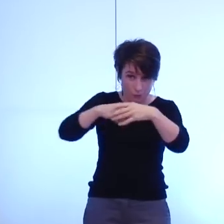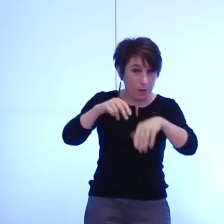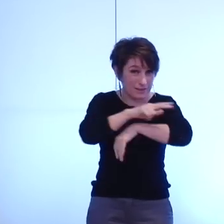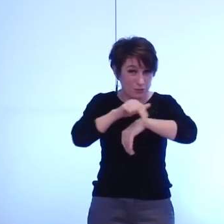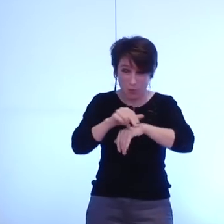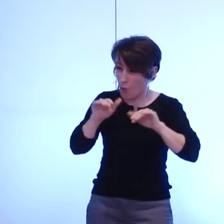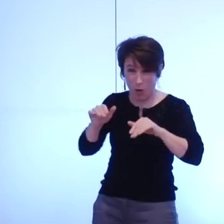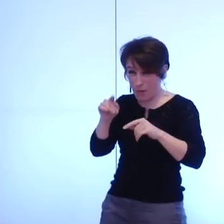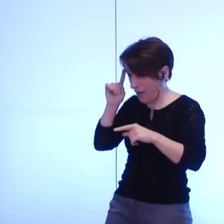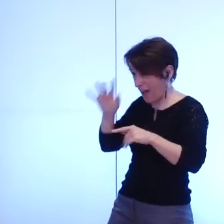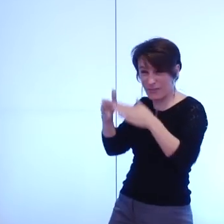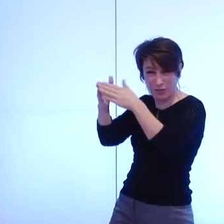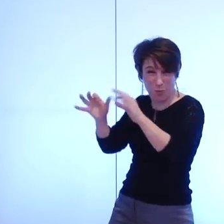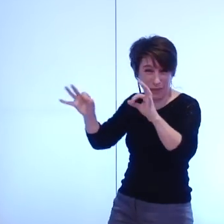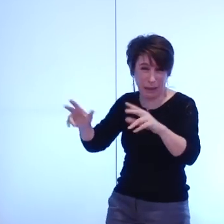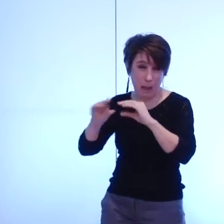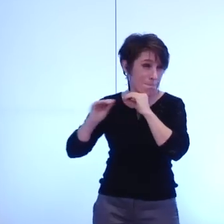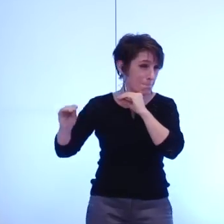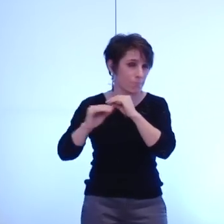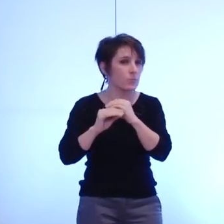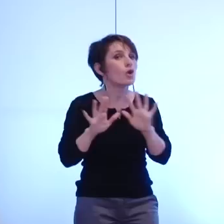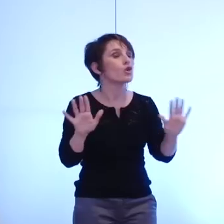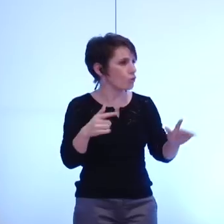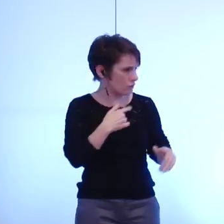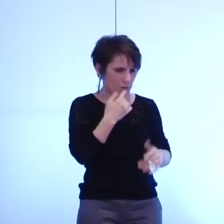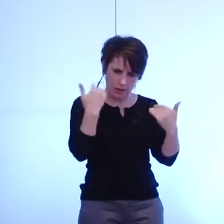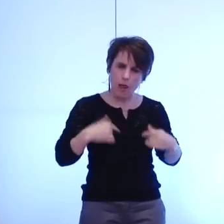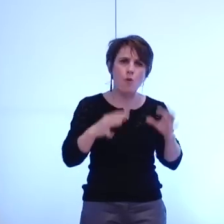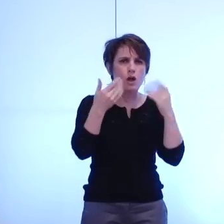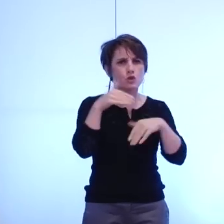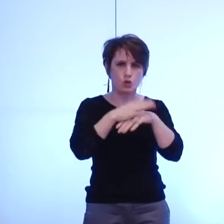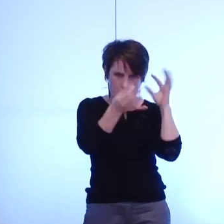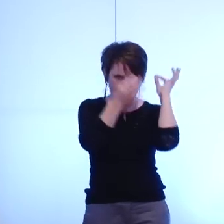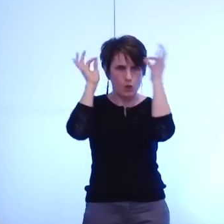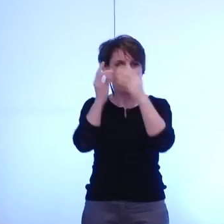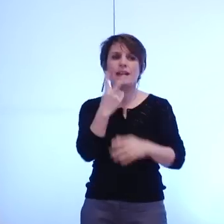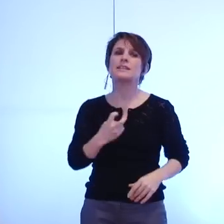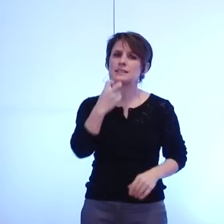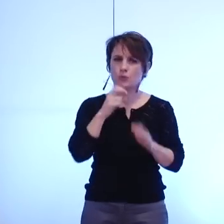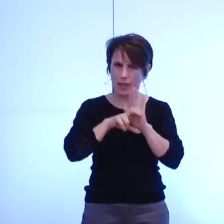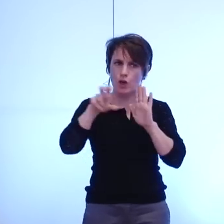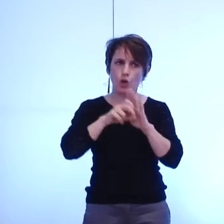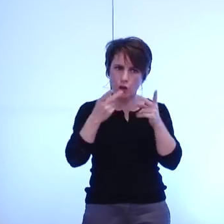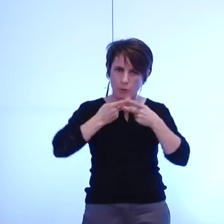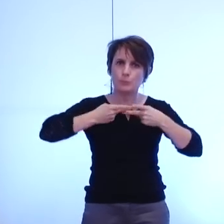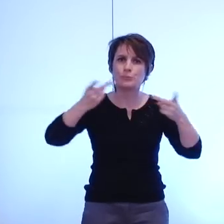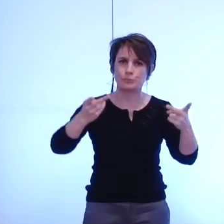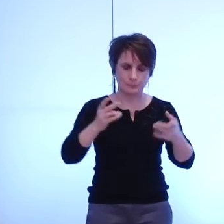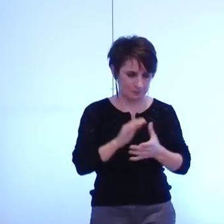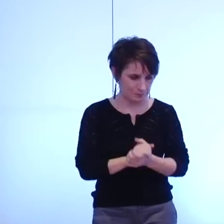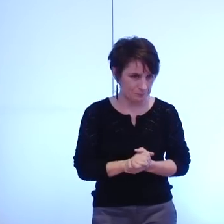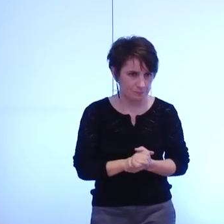distance que j'écoute ça et c'est en tant que citoyen de cette métropole que j'ai envie de m'exprimer ce soir et bon sur le fond de